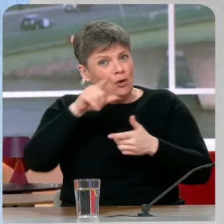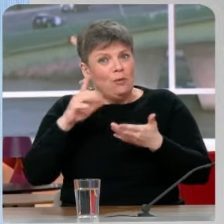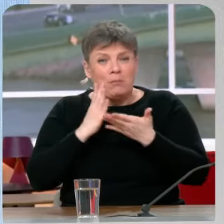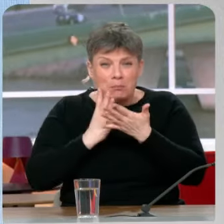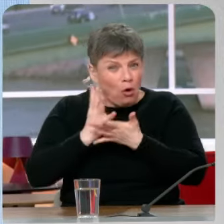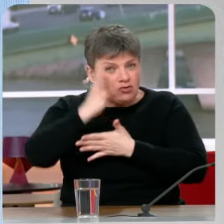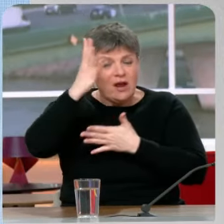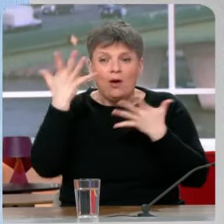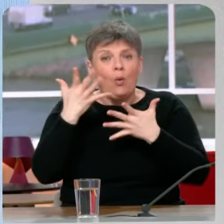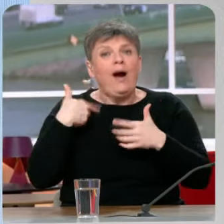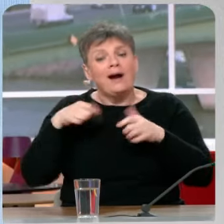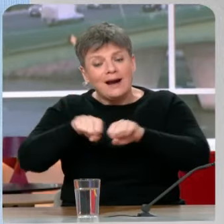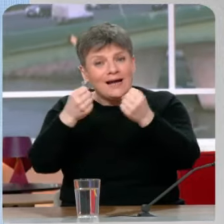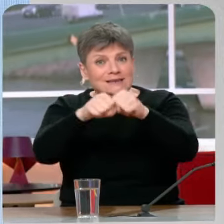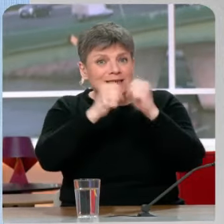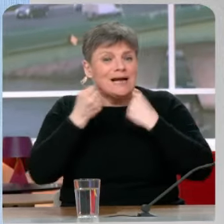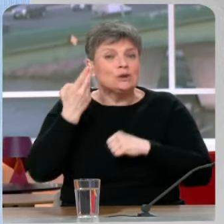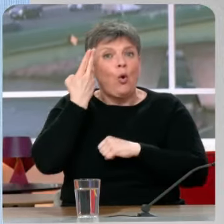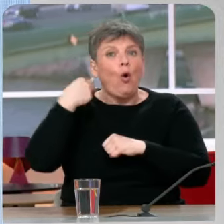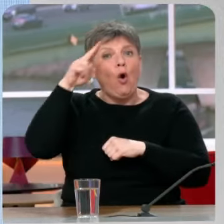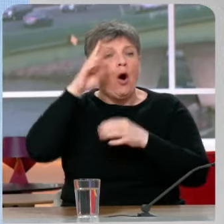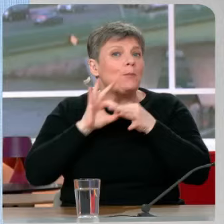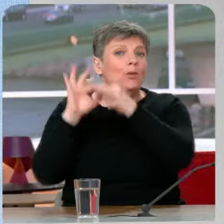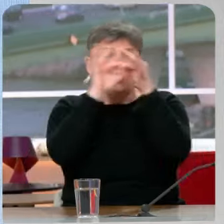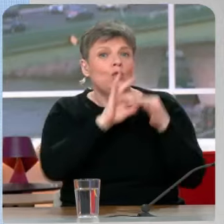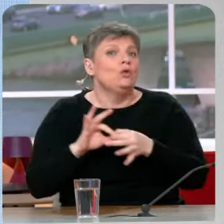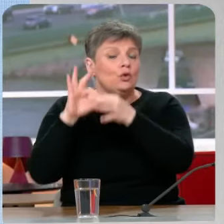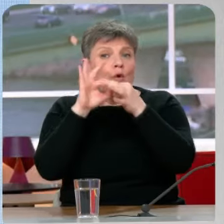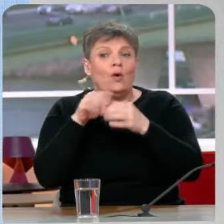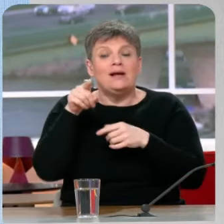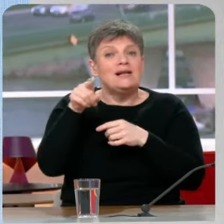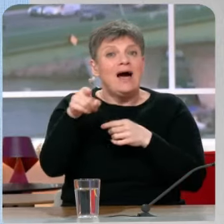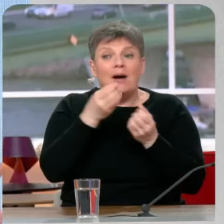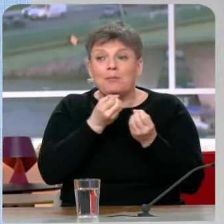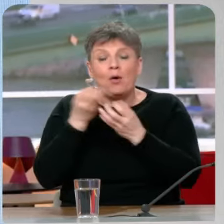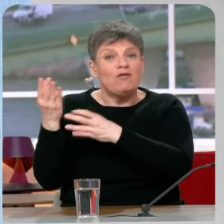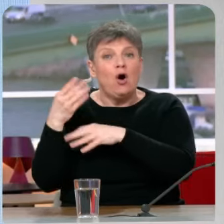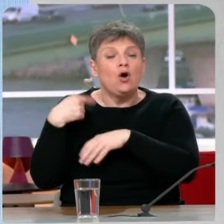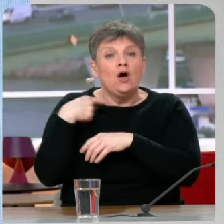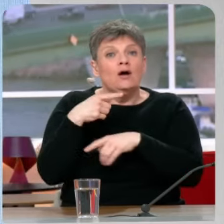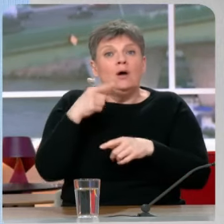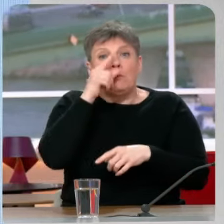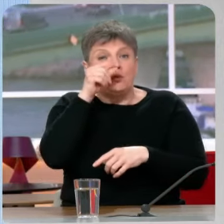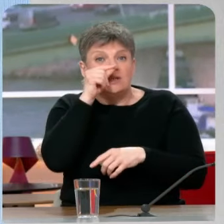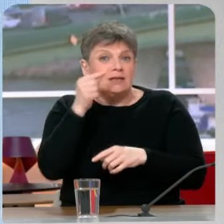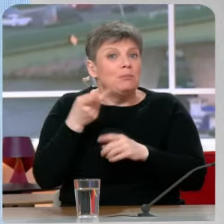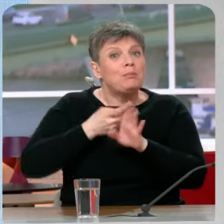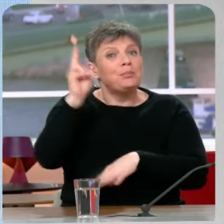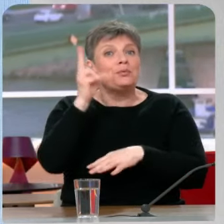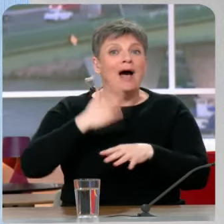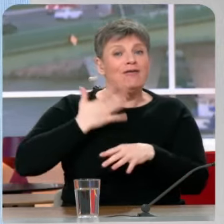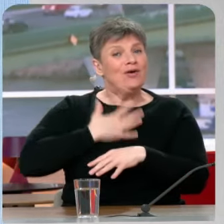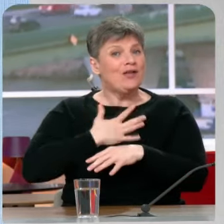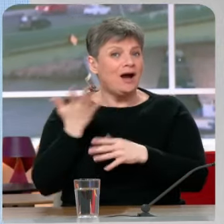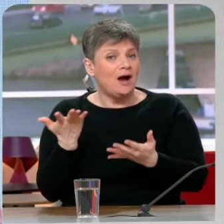désagréger l'Union Européenne. En cela, ils sont les meilleurs alliés de Poutine. Vous êtes d'accord avec Ursula von der Leyen ? Et demain, ils sont peut-être